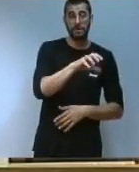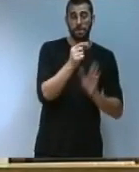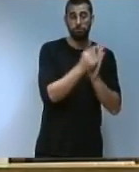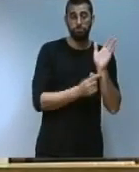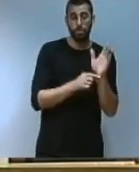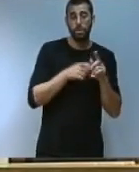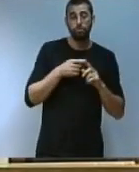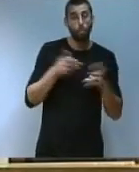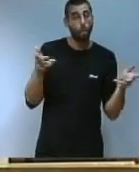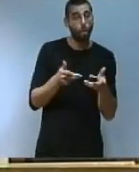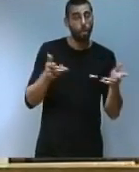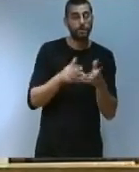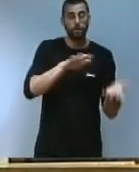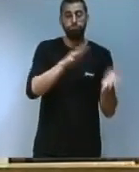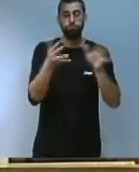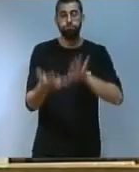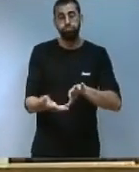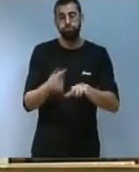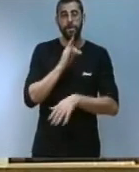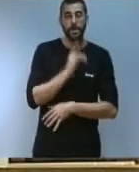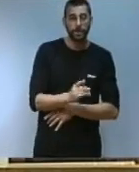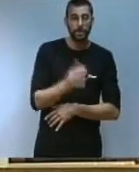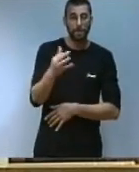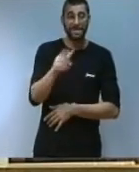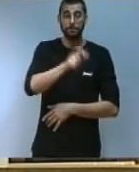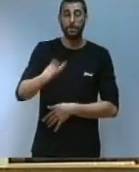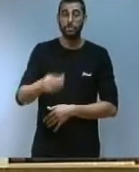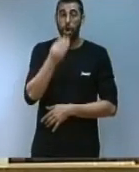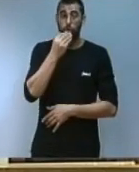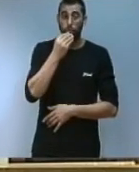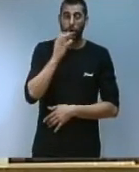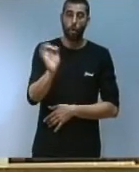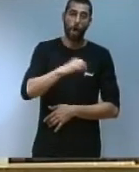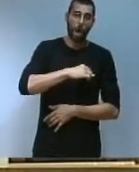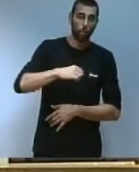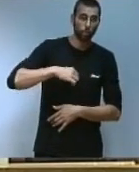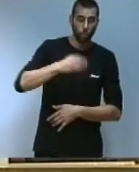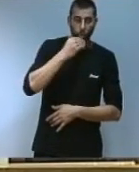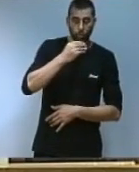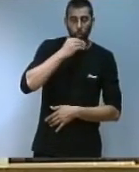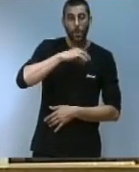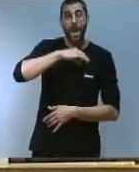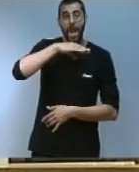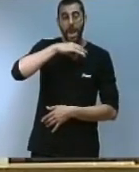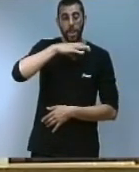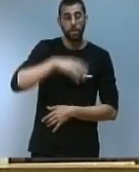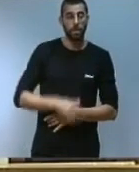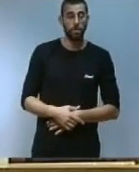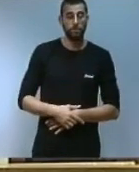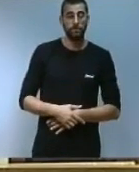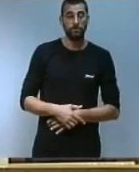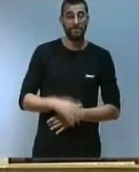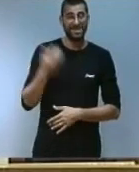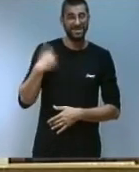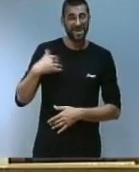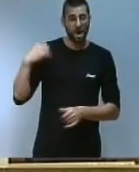la transició energètica i la protecció de les persones consumidores i de l'autoconsum d'energia elèctrica que han acabat amb